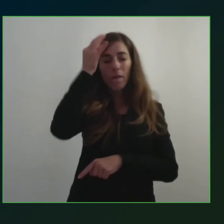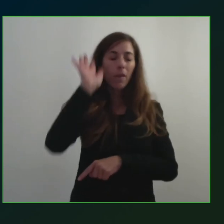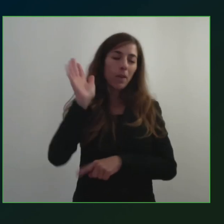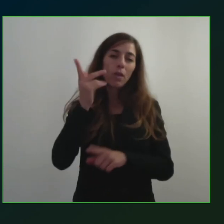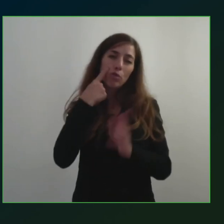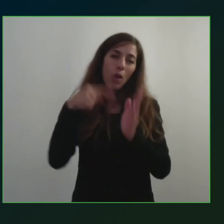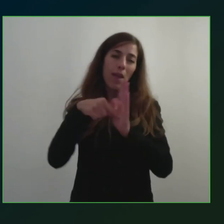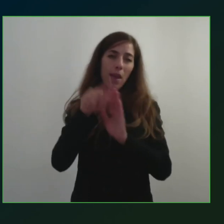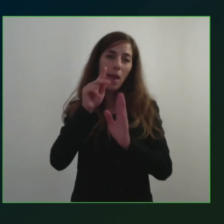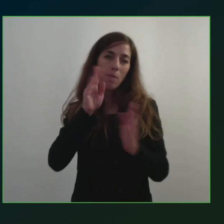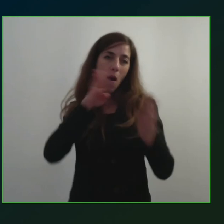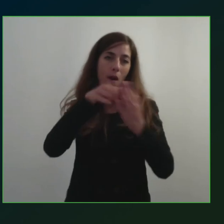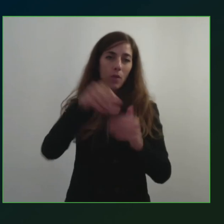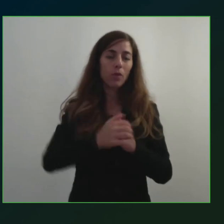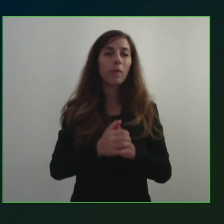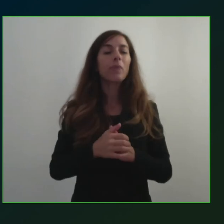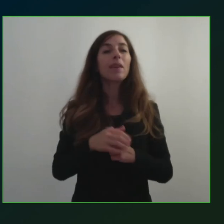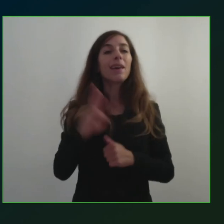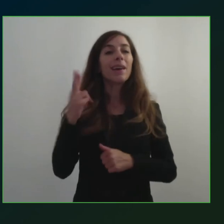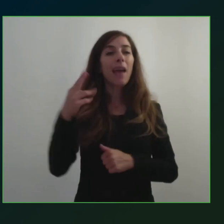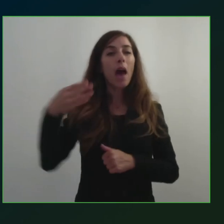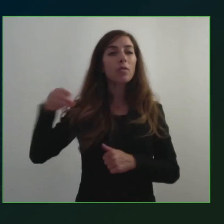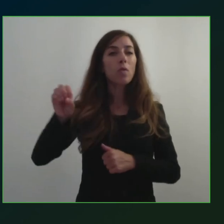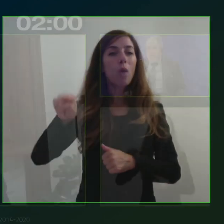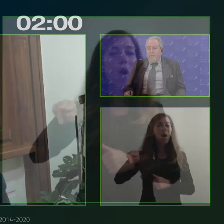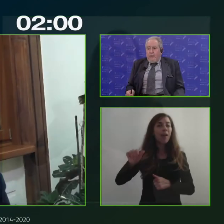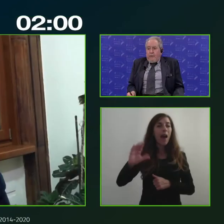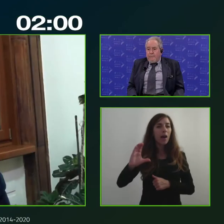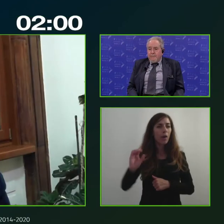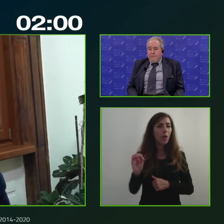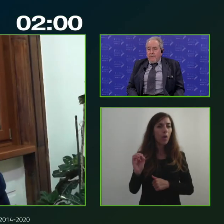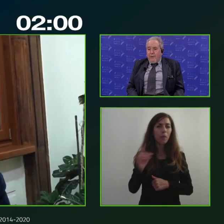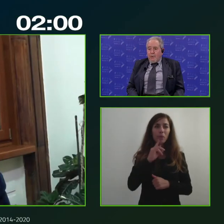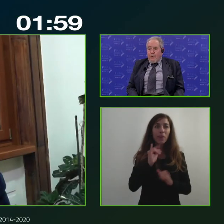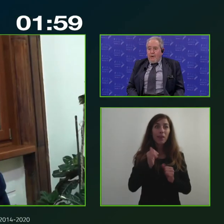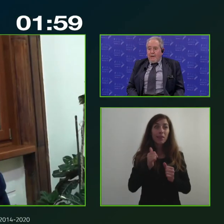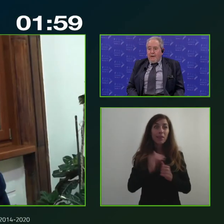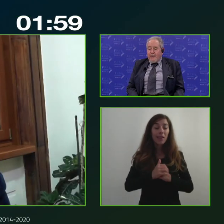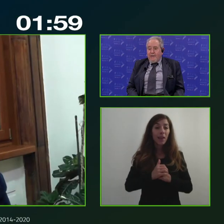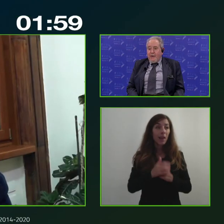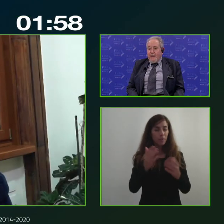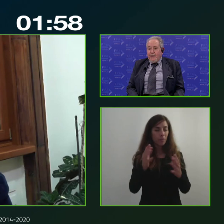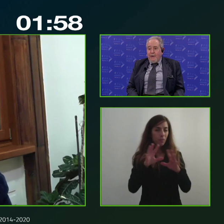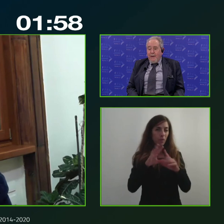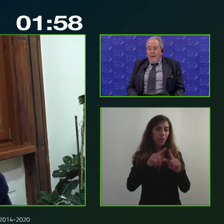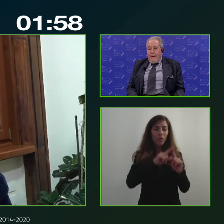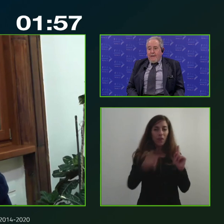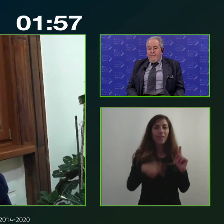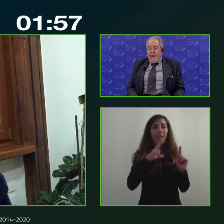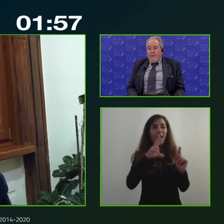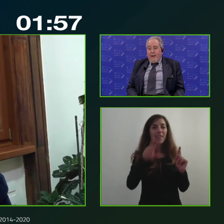Riccardo Monaco hai sentito tutto quello che ci è stato detto